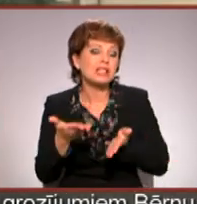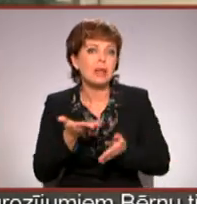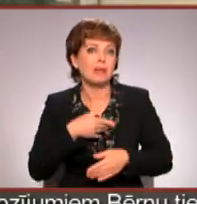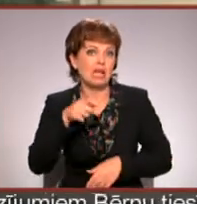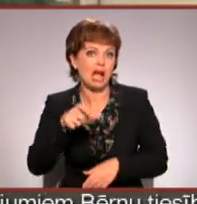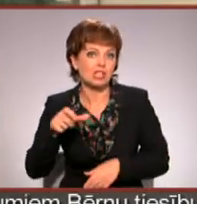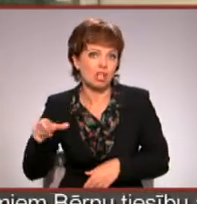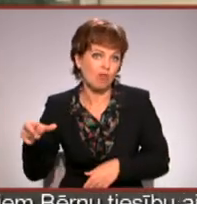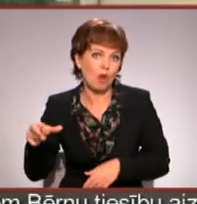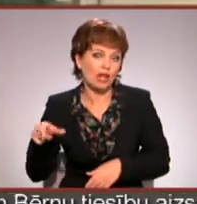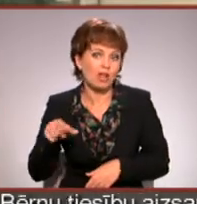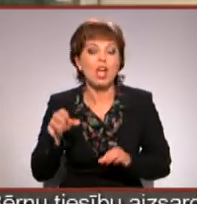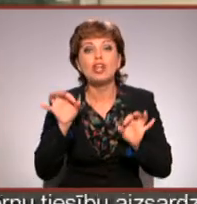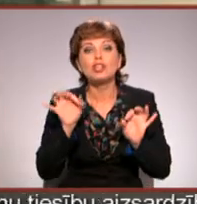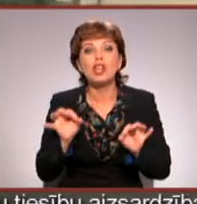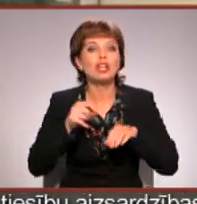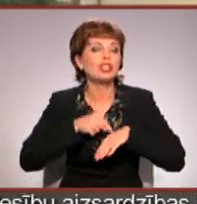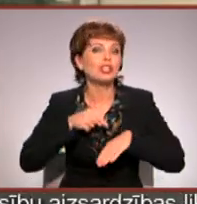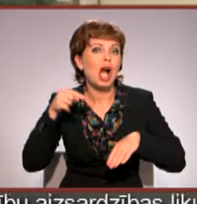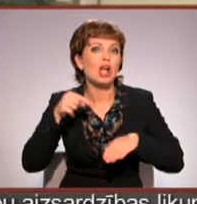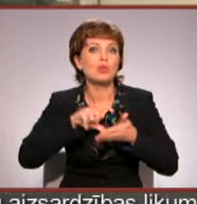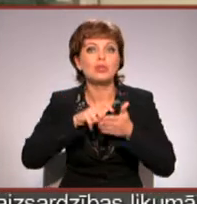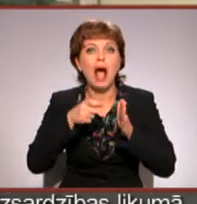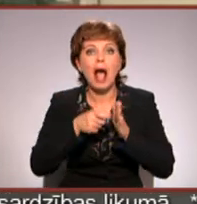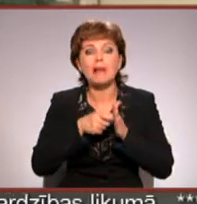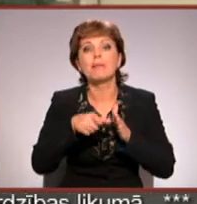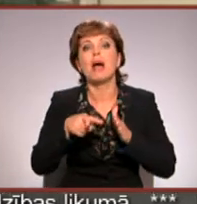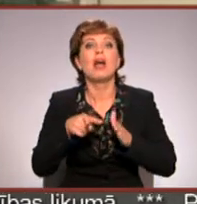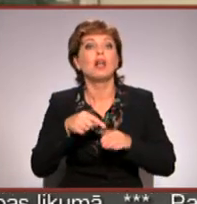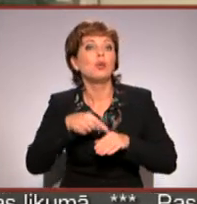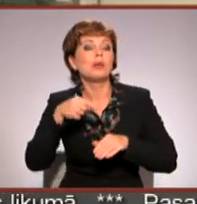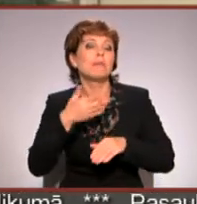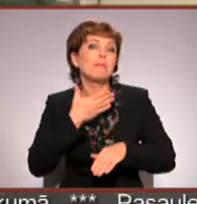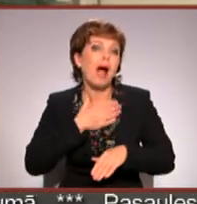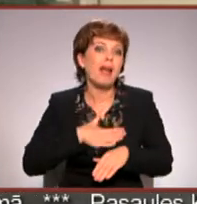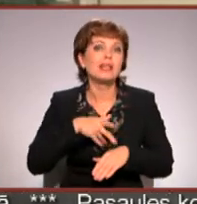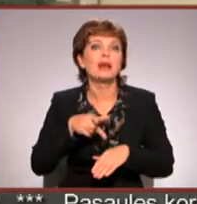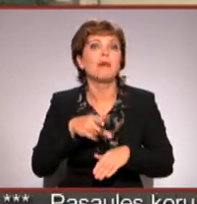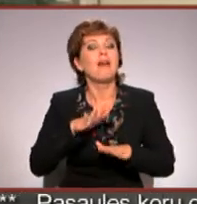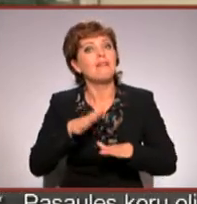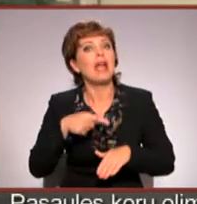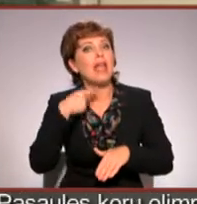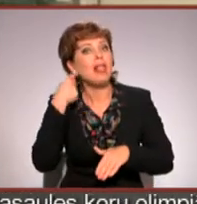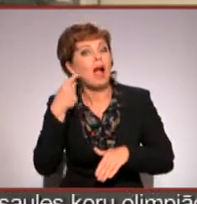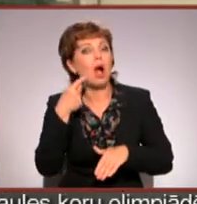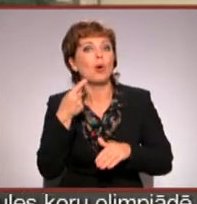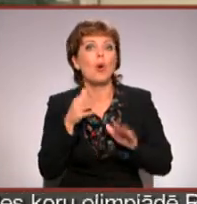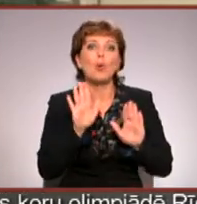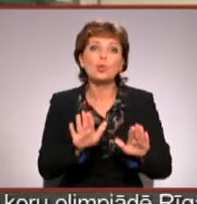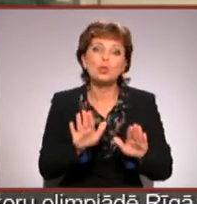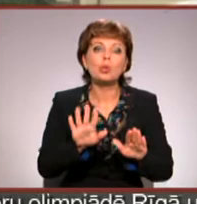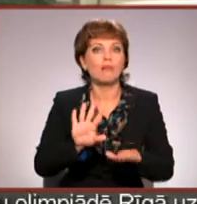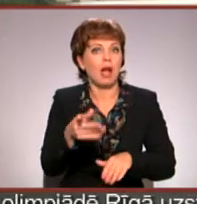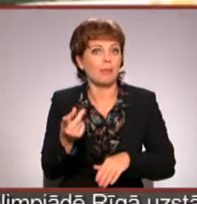ir tieši šī sajūta ielas telpā, vai mēs tur jūtamies patīkami, vai mēs tur gribam ilgāk uzturēties, vai mēs tur gribam varbūt